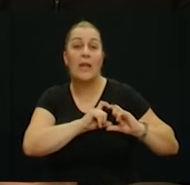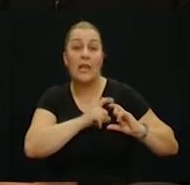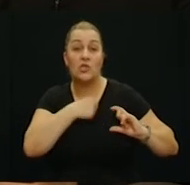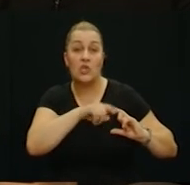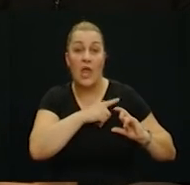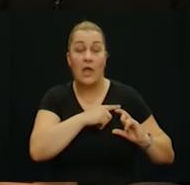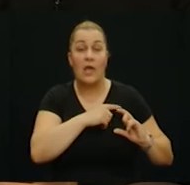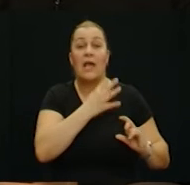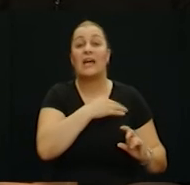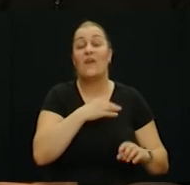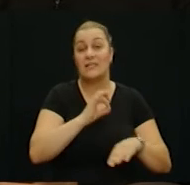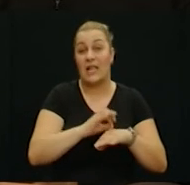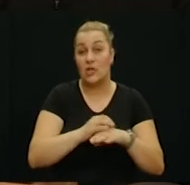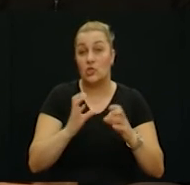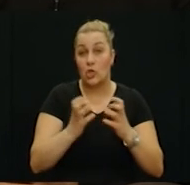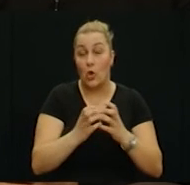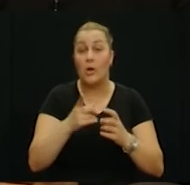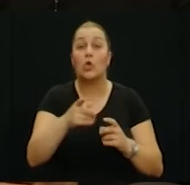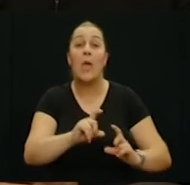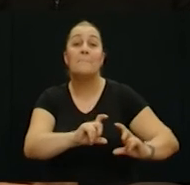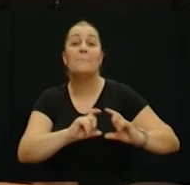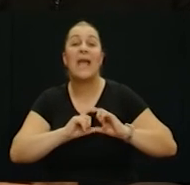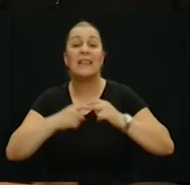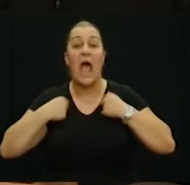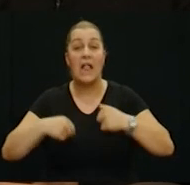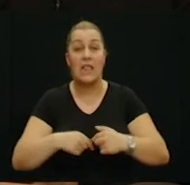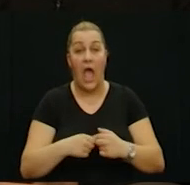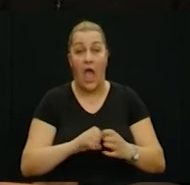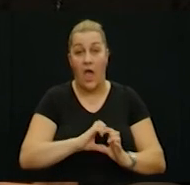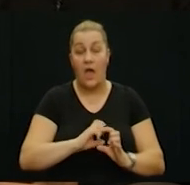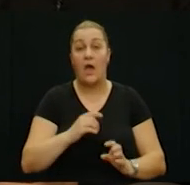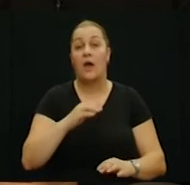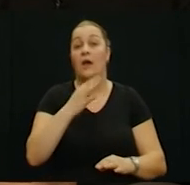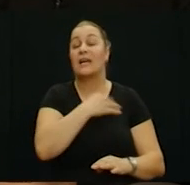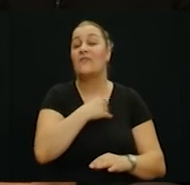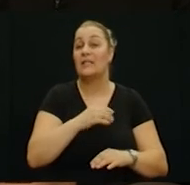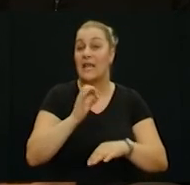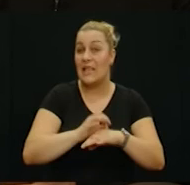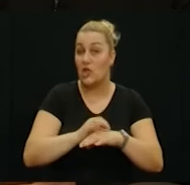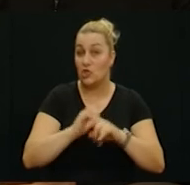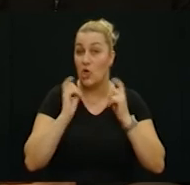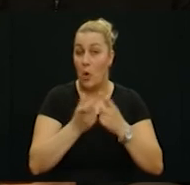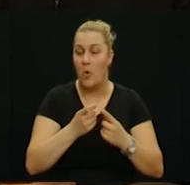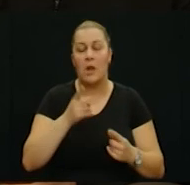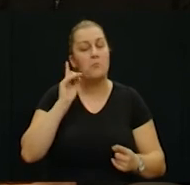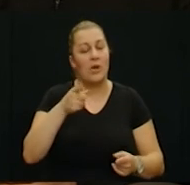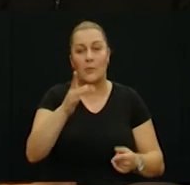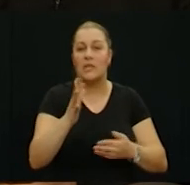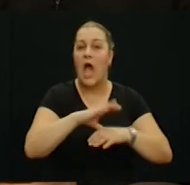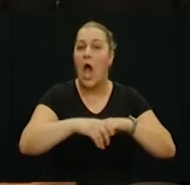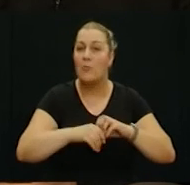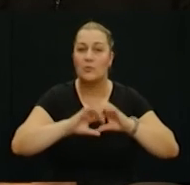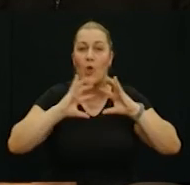odličem Hrvatske ličničke komore a to je to je medalja Hrvatske ličničke komore apsolutno morate biti sretni i